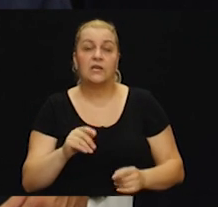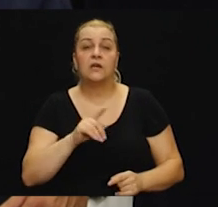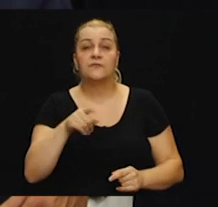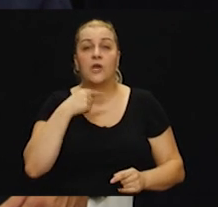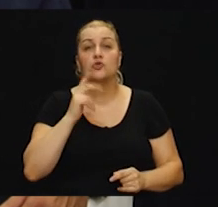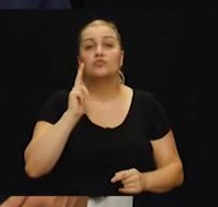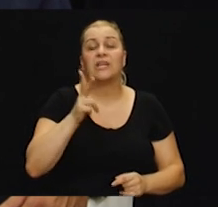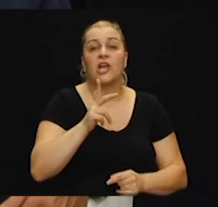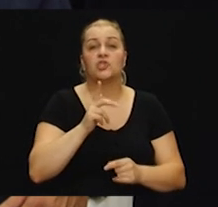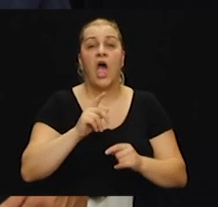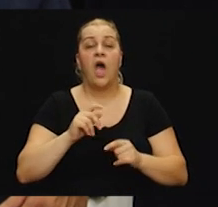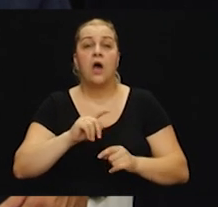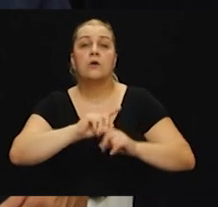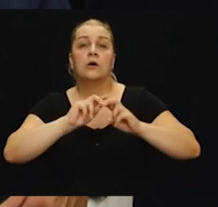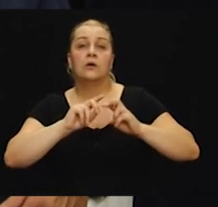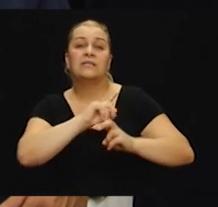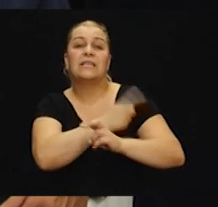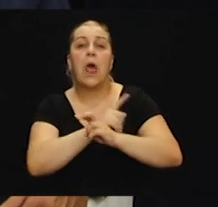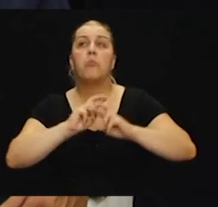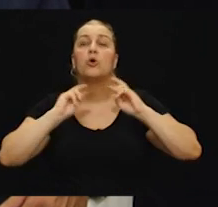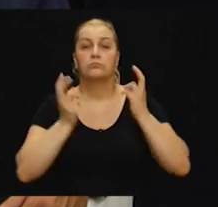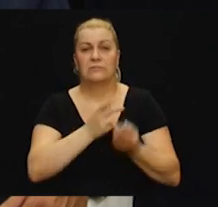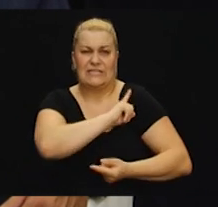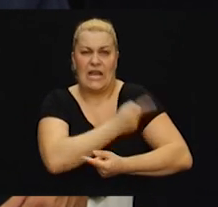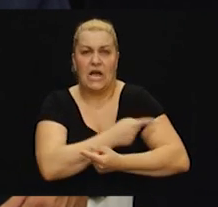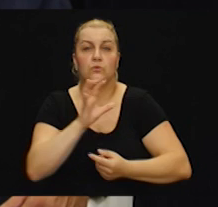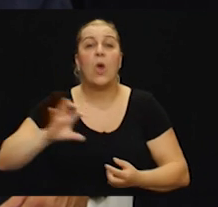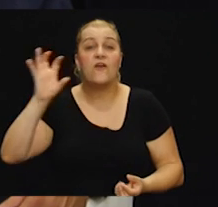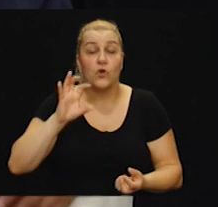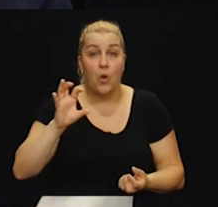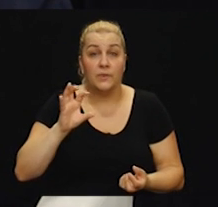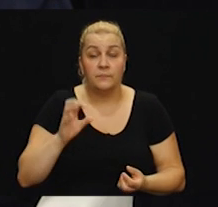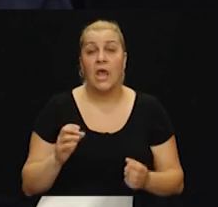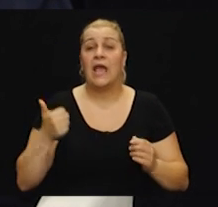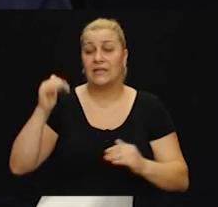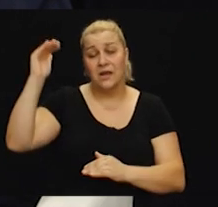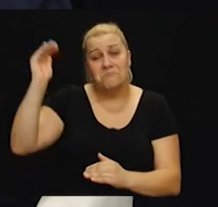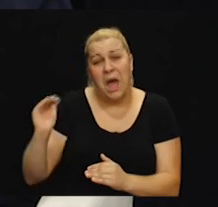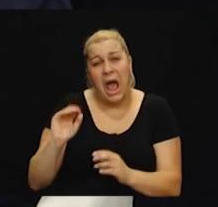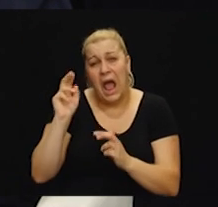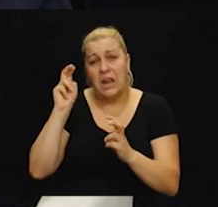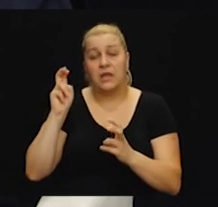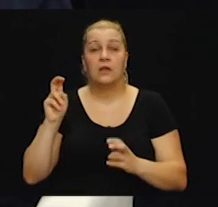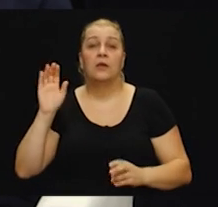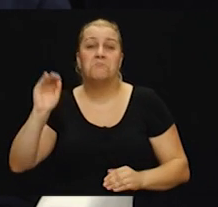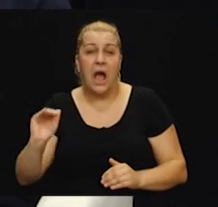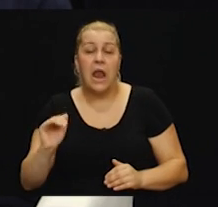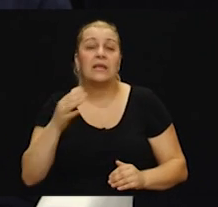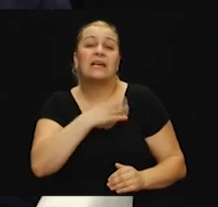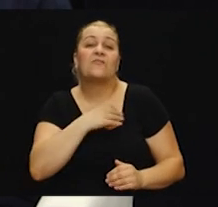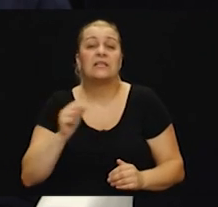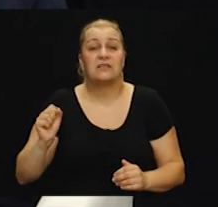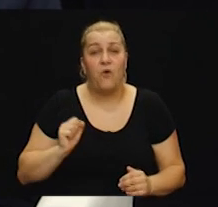treća sila po snazi u Evropi. E sad, mali hrvatski vojnik, neobučen, još uvijek gotovo